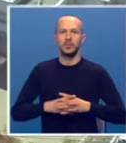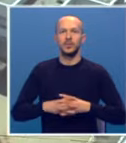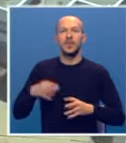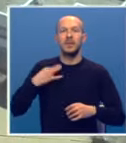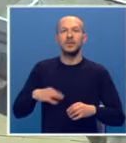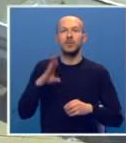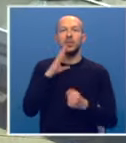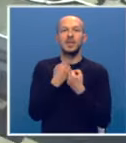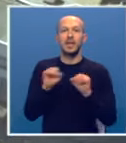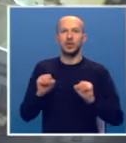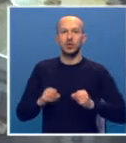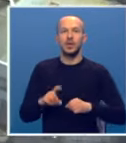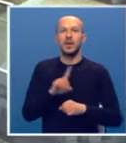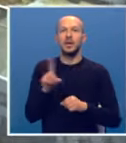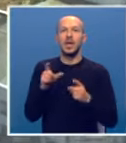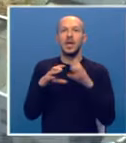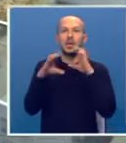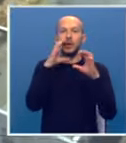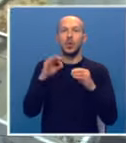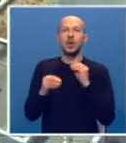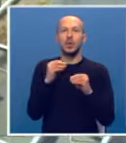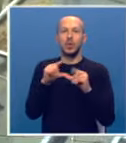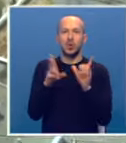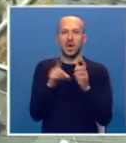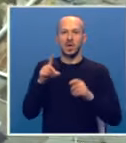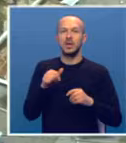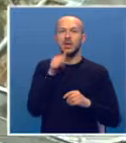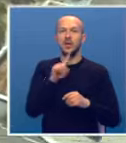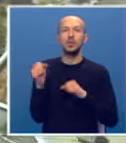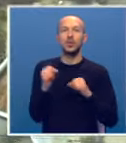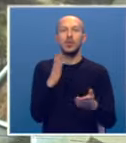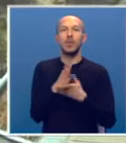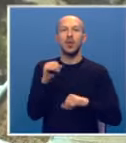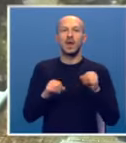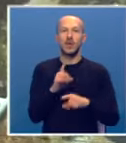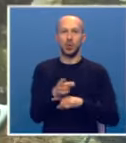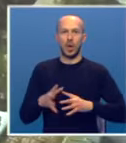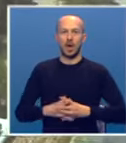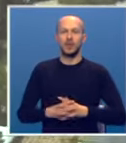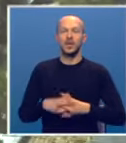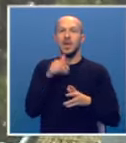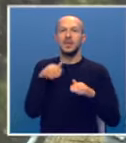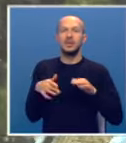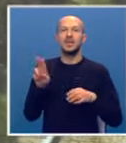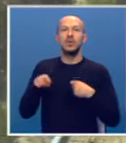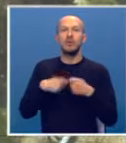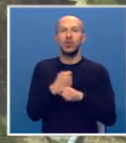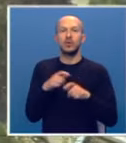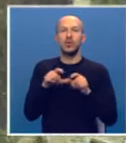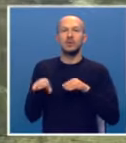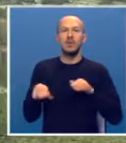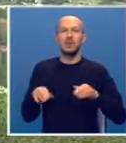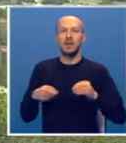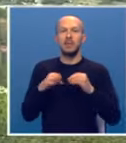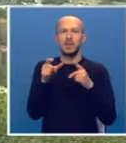Predsjedništvo Bosne i Hercegovine nije debatovalo o krizi u Ukrajini, niti su donošene bilo kakve odluke, pa ministarka spoljnjih poslova u